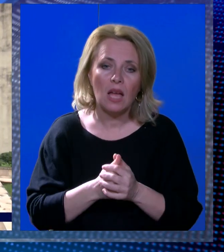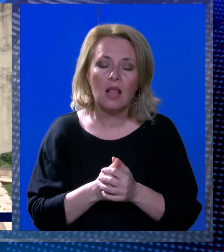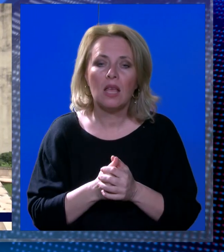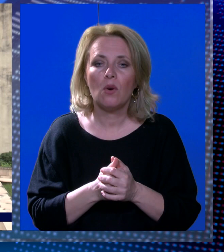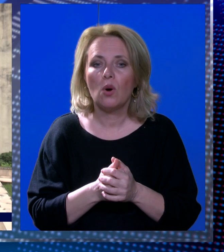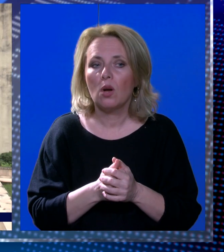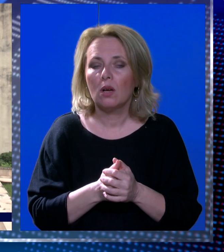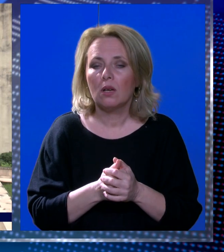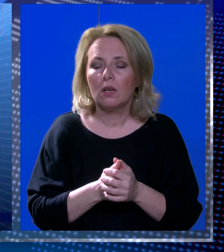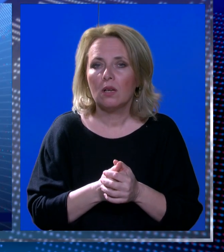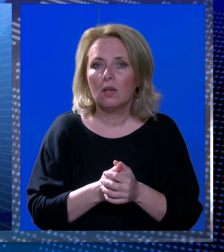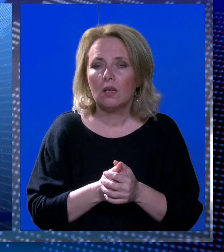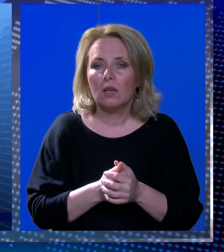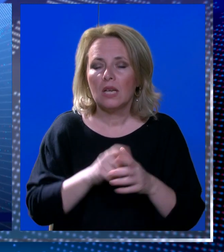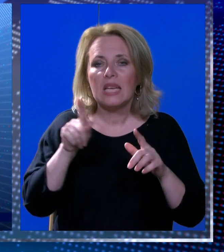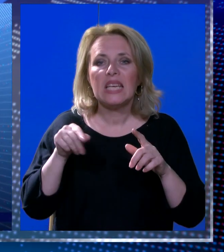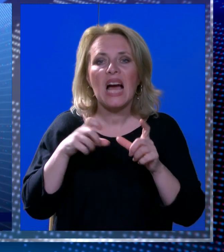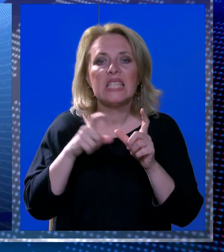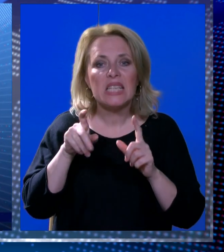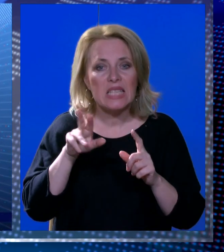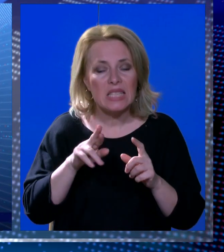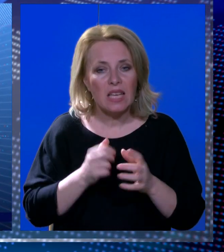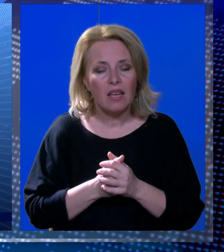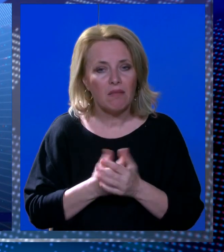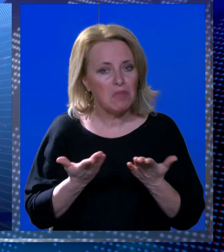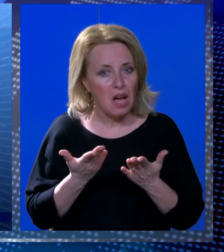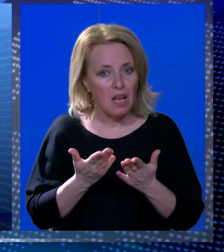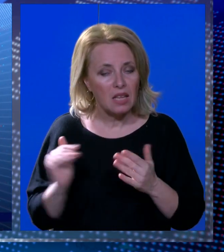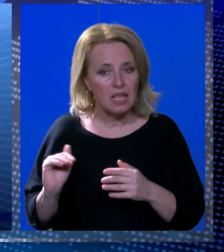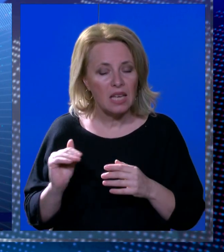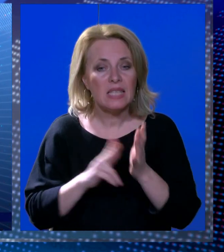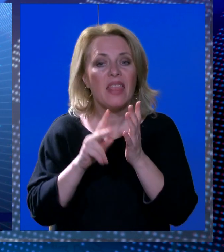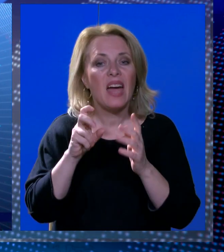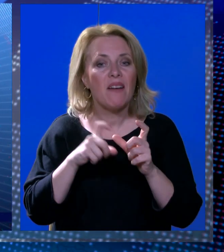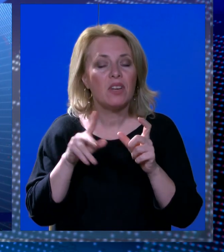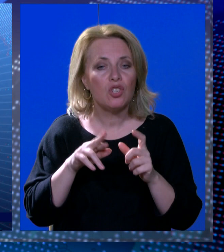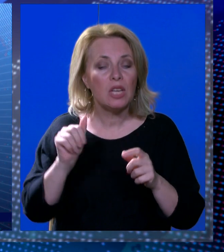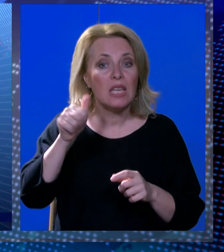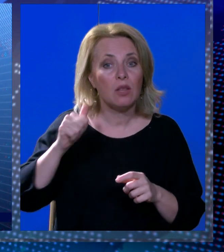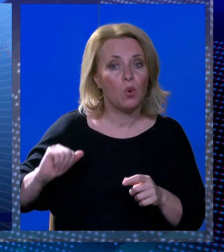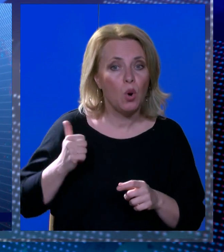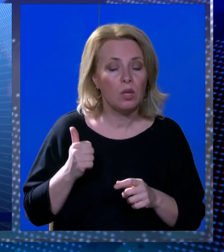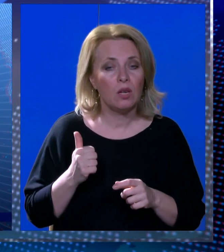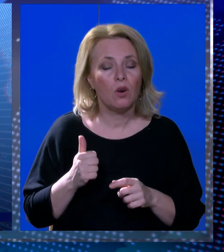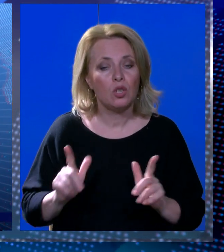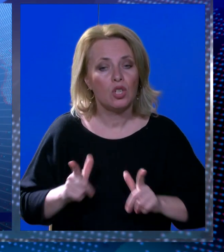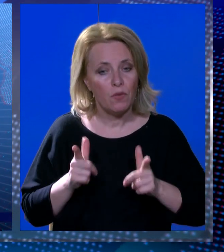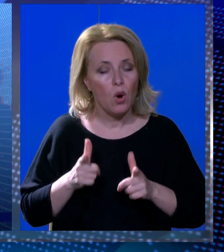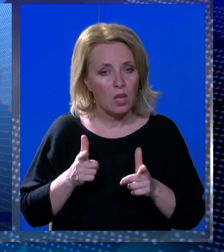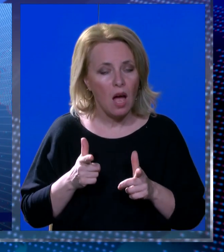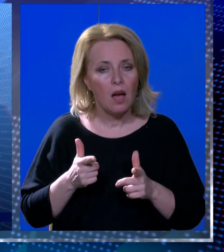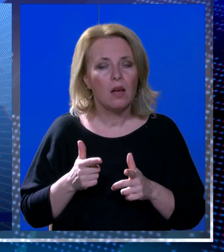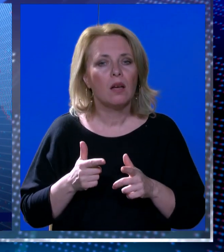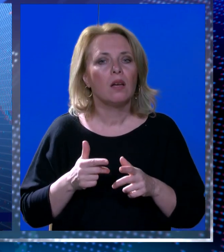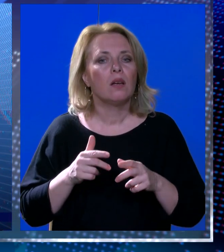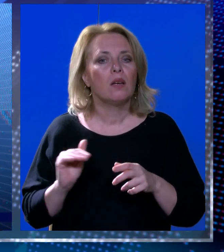prvenstveno u jasličkog uzrasta, naime kad djeca najvrše godinu dana životne